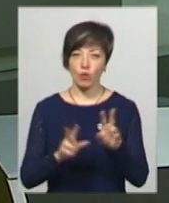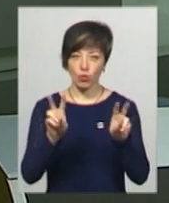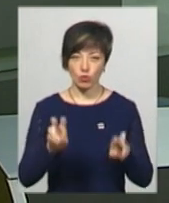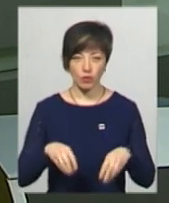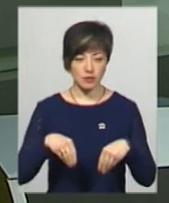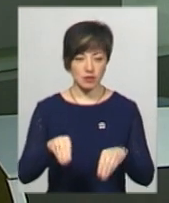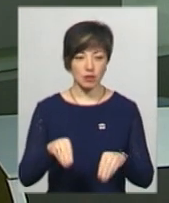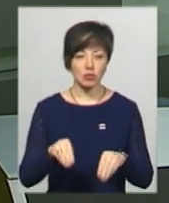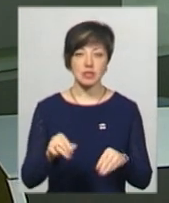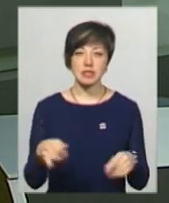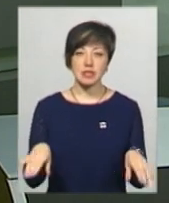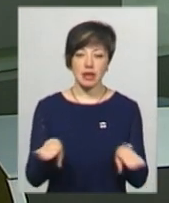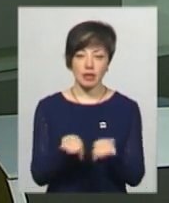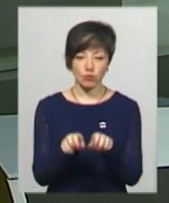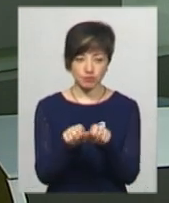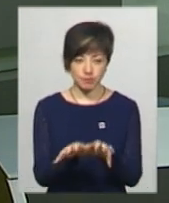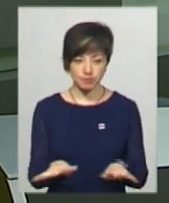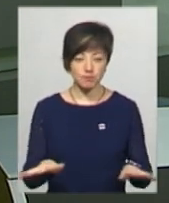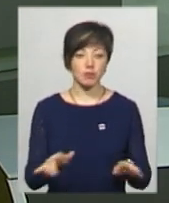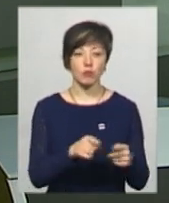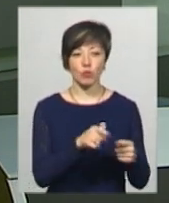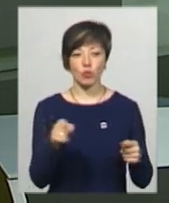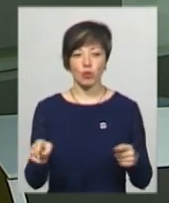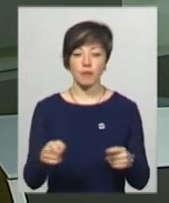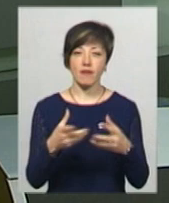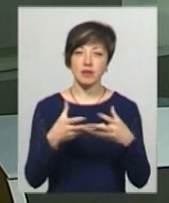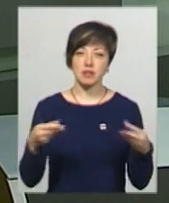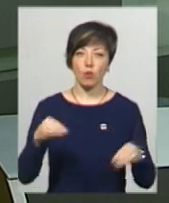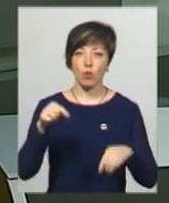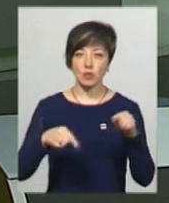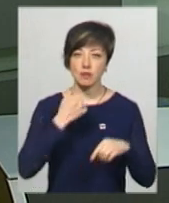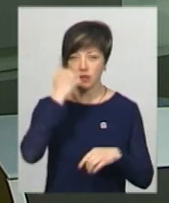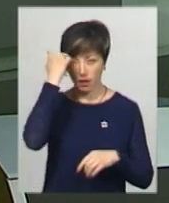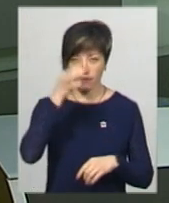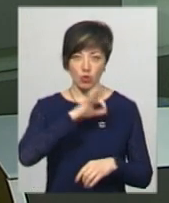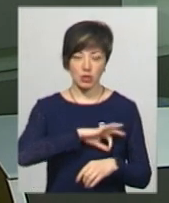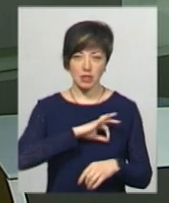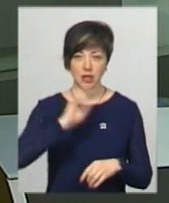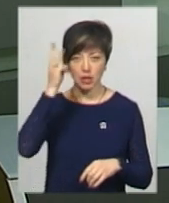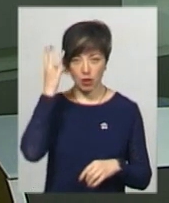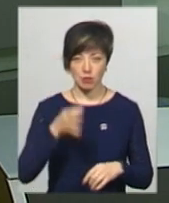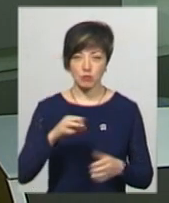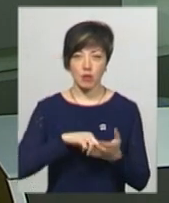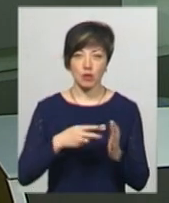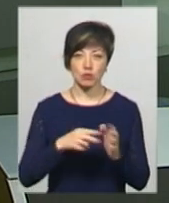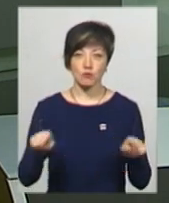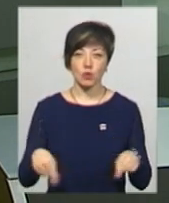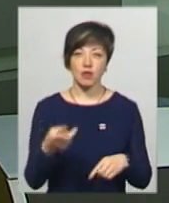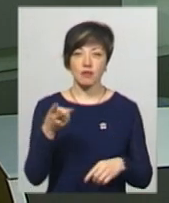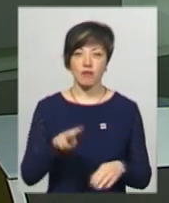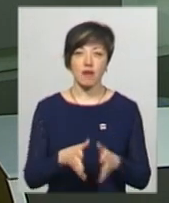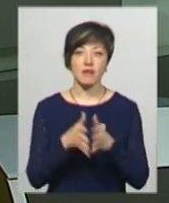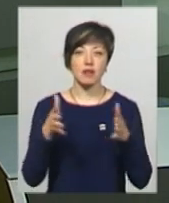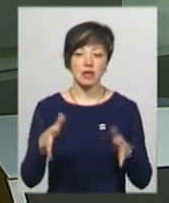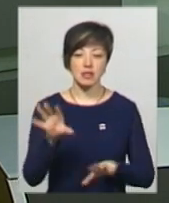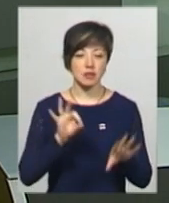висаджують із закритою кореневою системою протягом весни і осені. Завдяки її використанню на Хмельниччині планують створити два великих